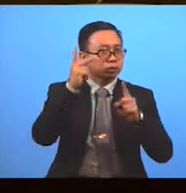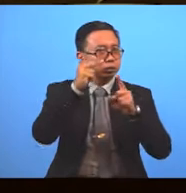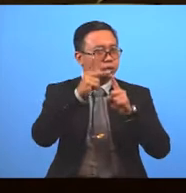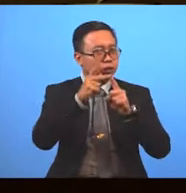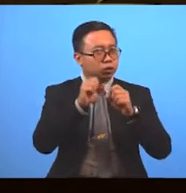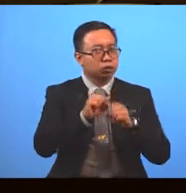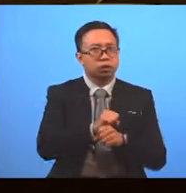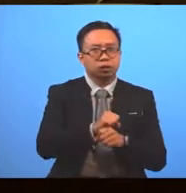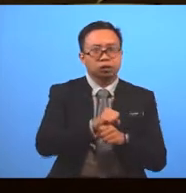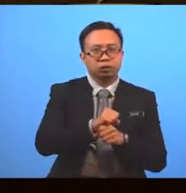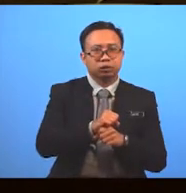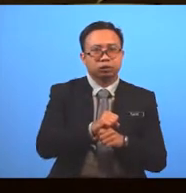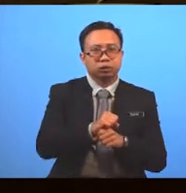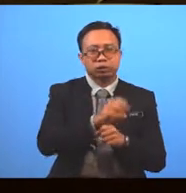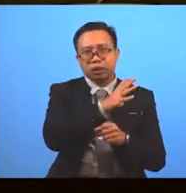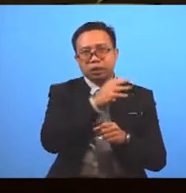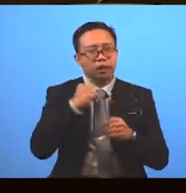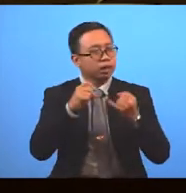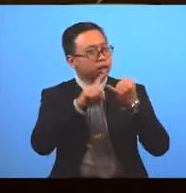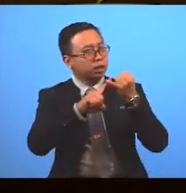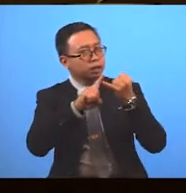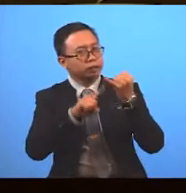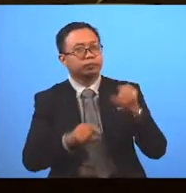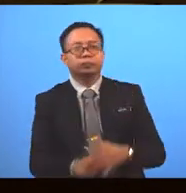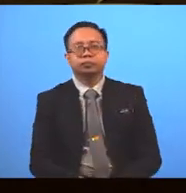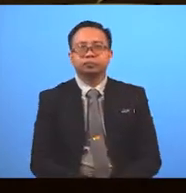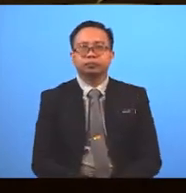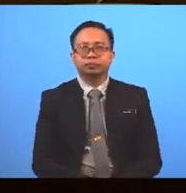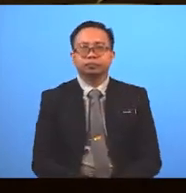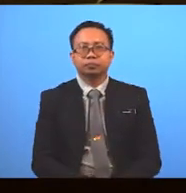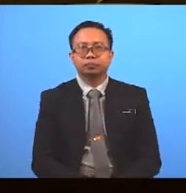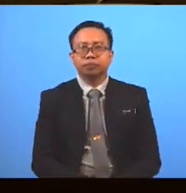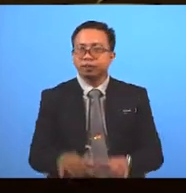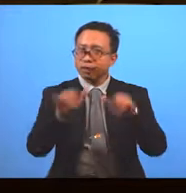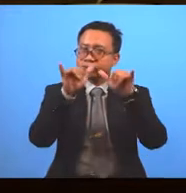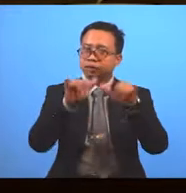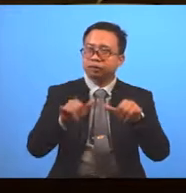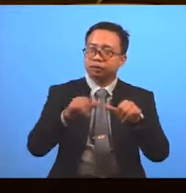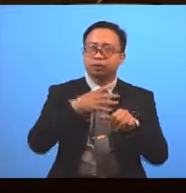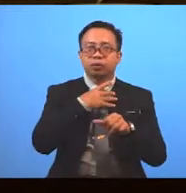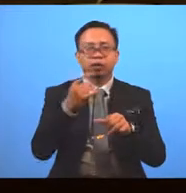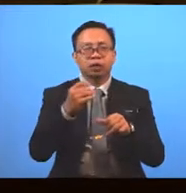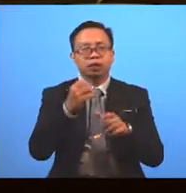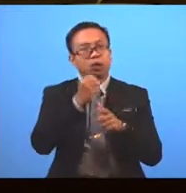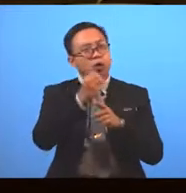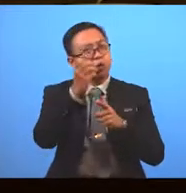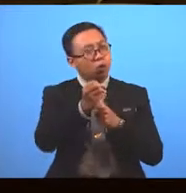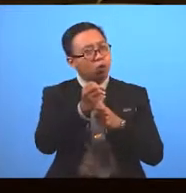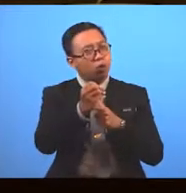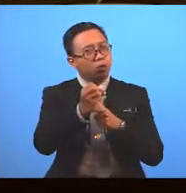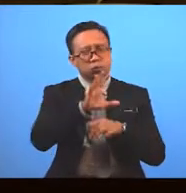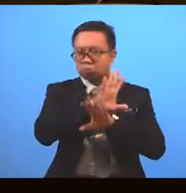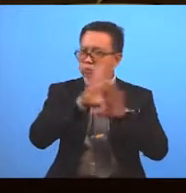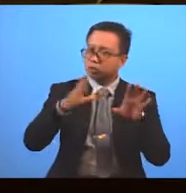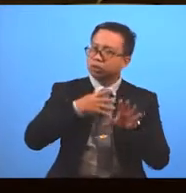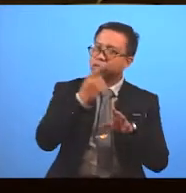effects And the ending State if you like Or dislike the movie